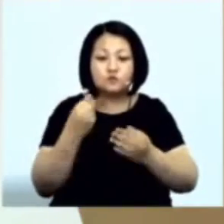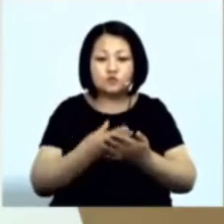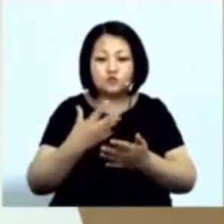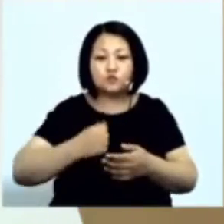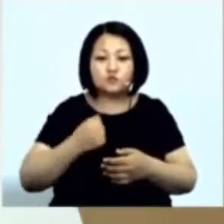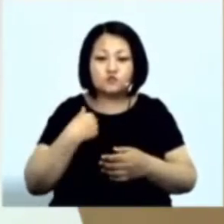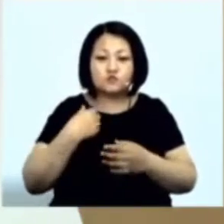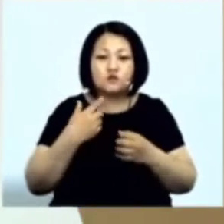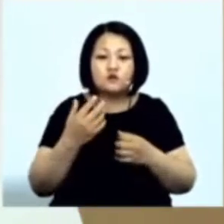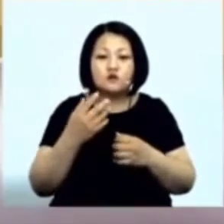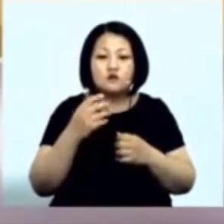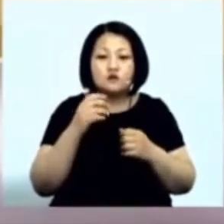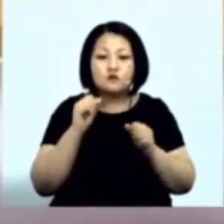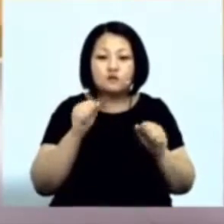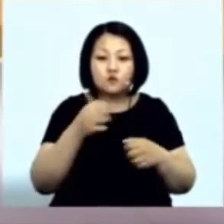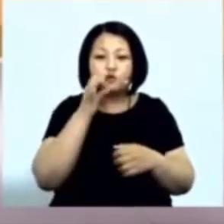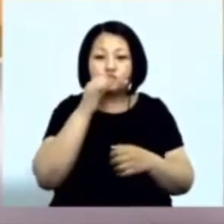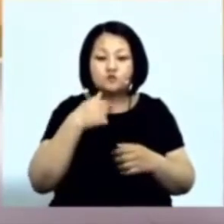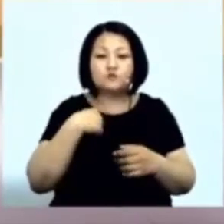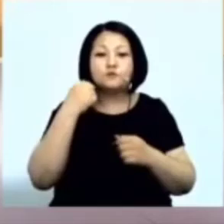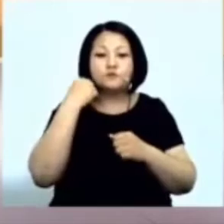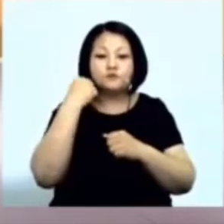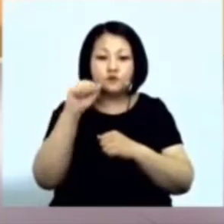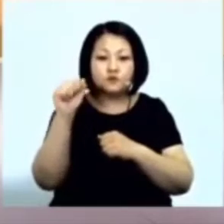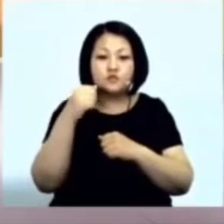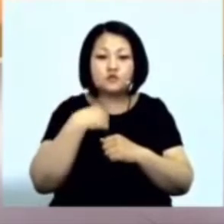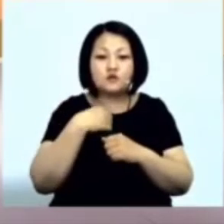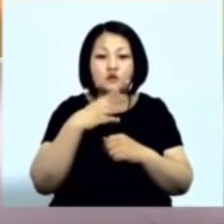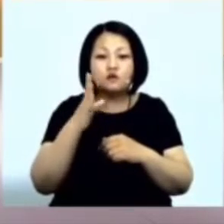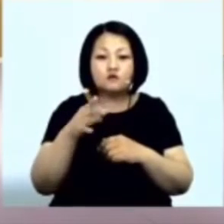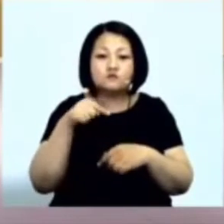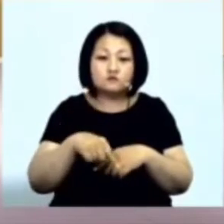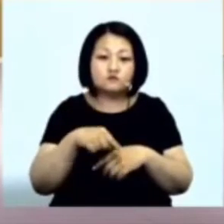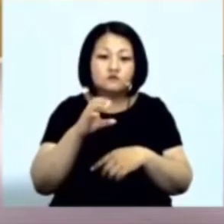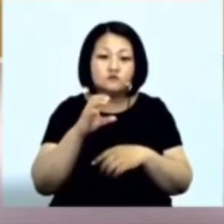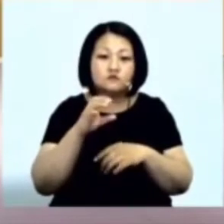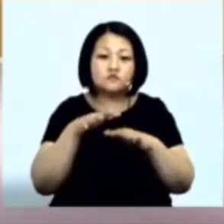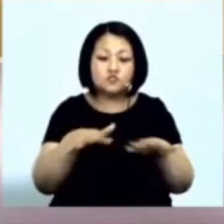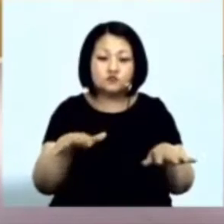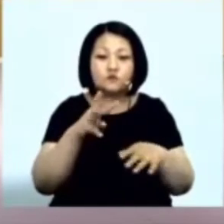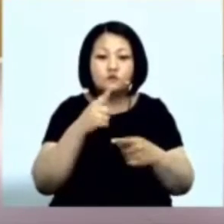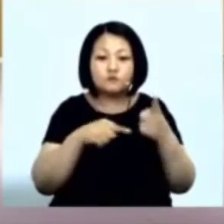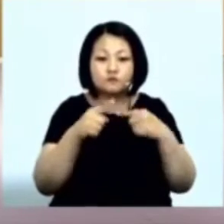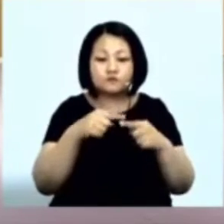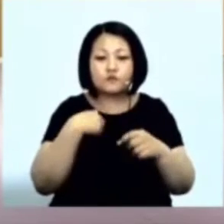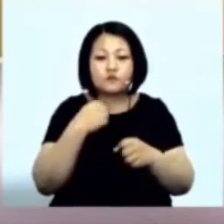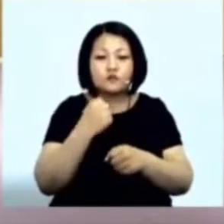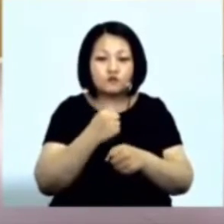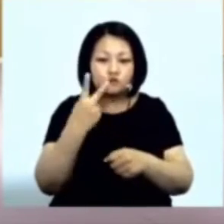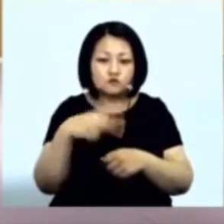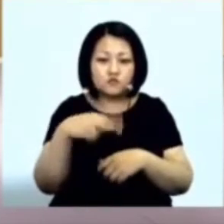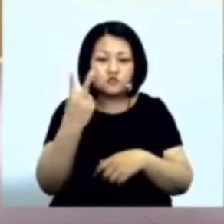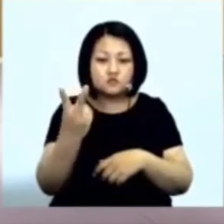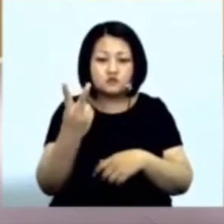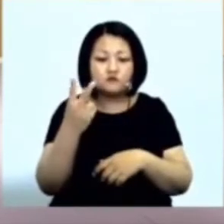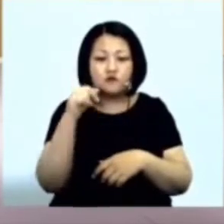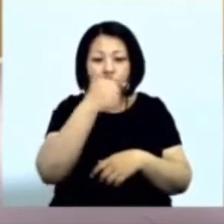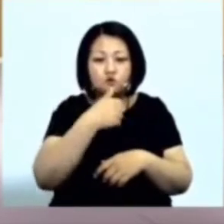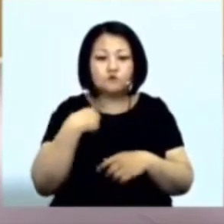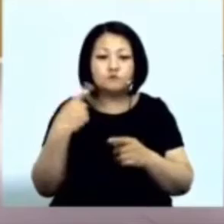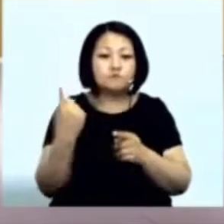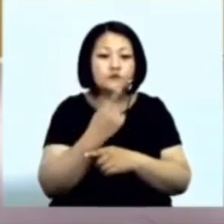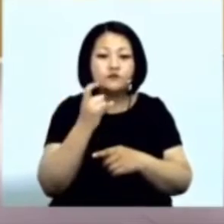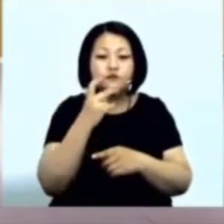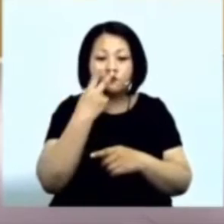могу сказать Мы победители Я сетевым маркетингом занимаюсь 22 года И впервые я вижу такой масштаб Такую скорость,